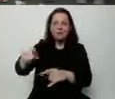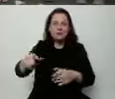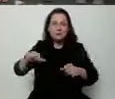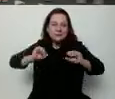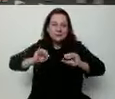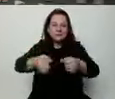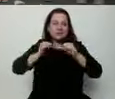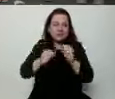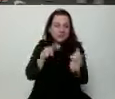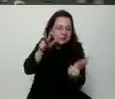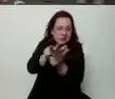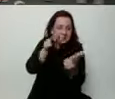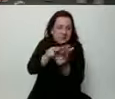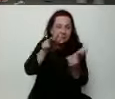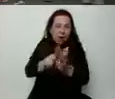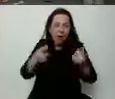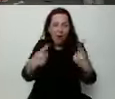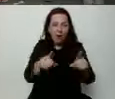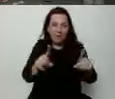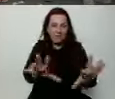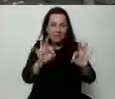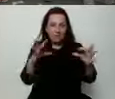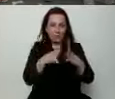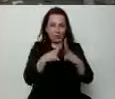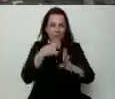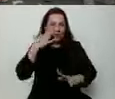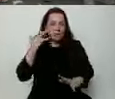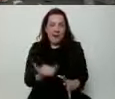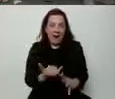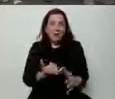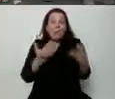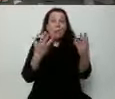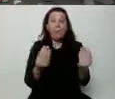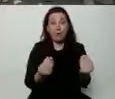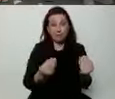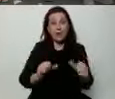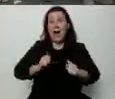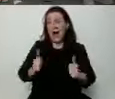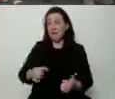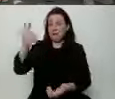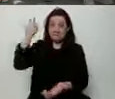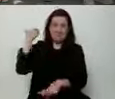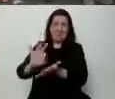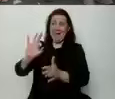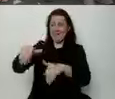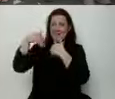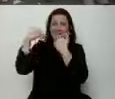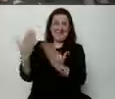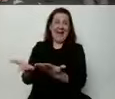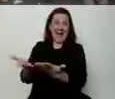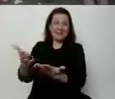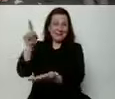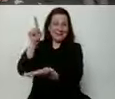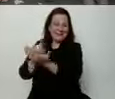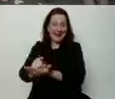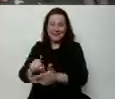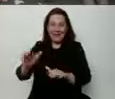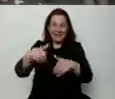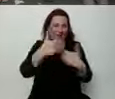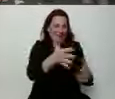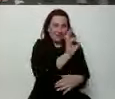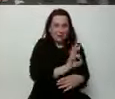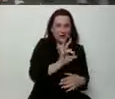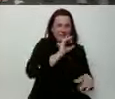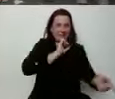zorganizować wybory 10 maja tylko po to, żeby sobie zagwarantować monopol i nie dać nam nawet szansy na debatę